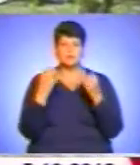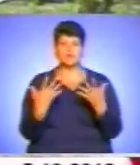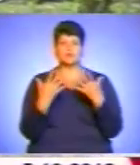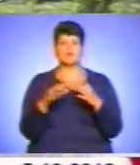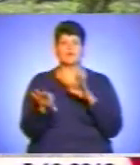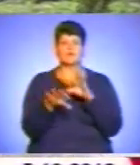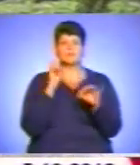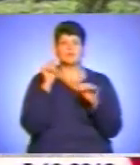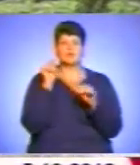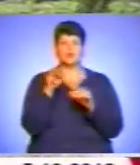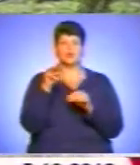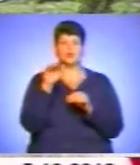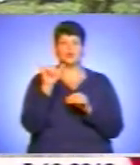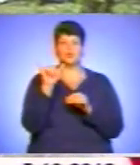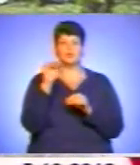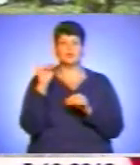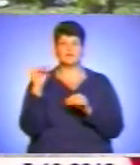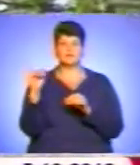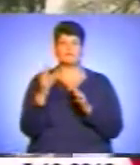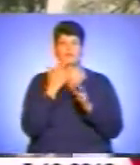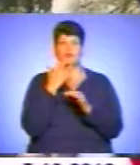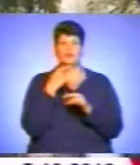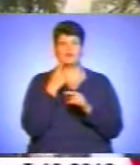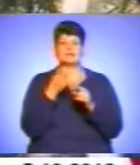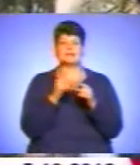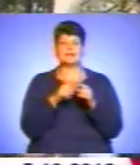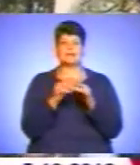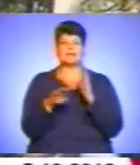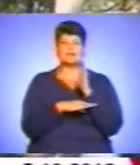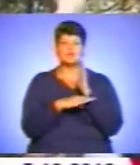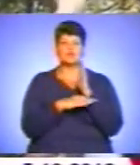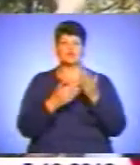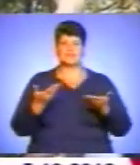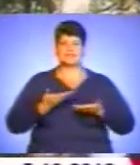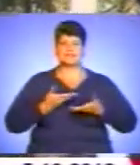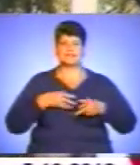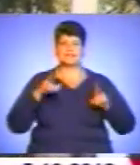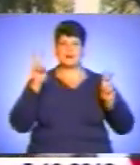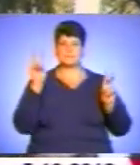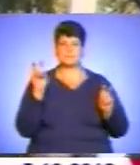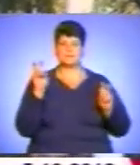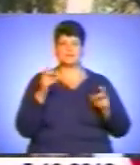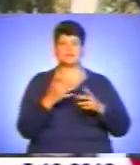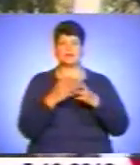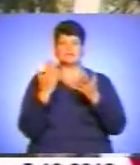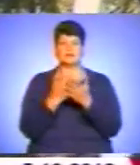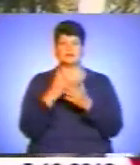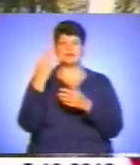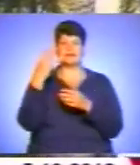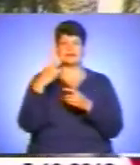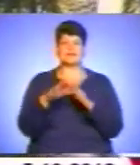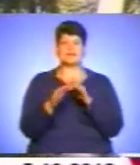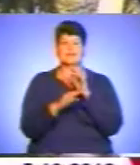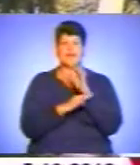обрали саме туї. В народі це дерево життя. Ось так до Дня українського козацтва з'явилася алея з більш як 30 дерев.